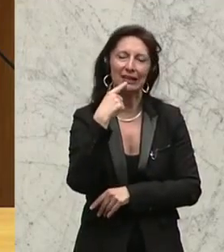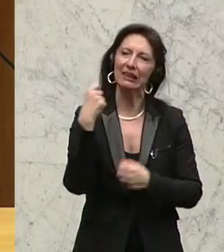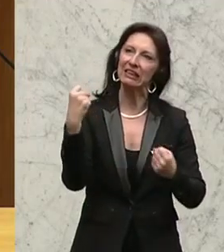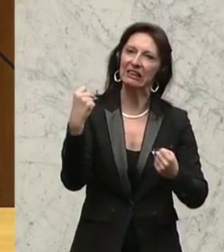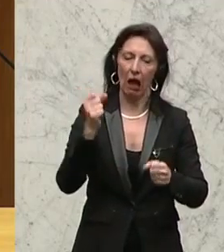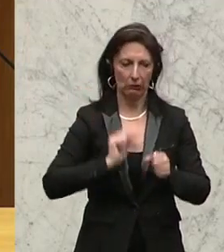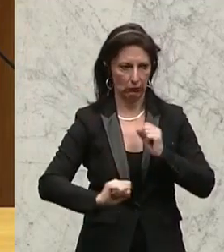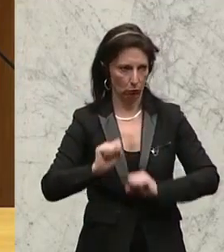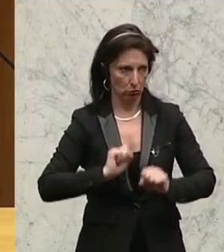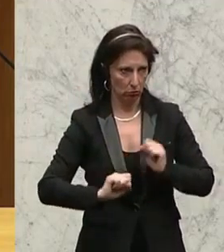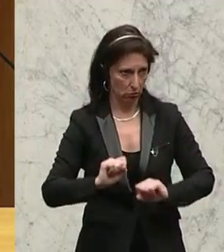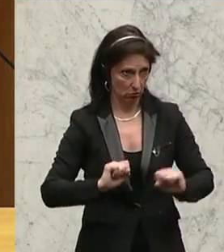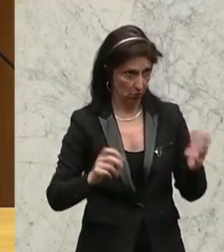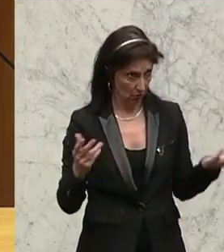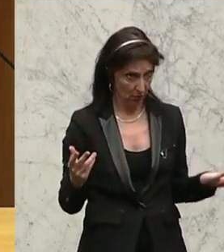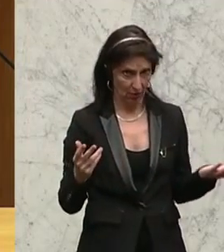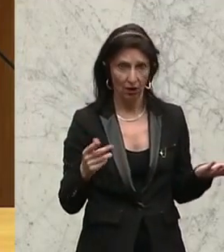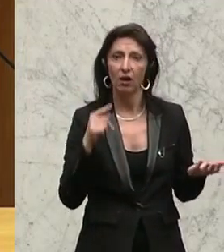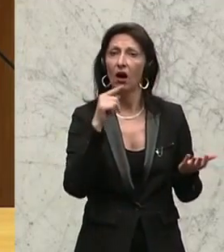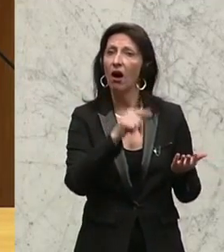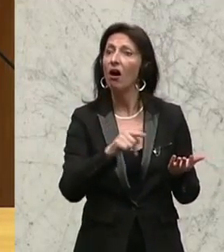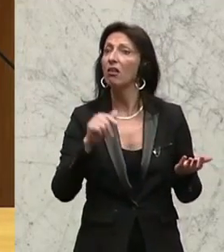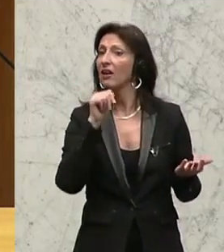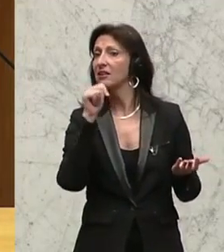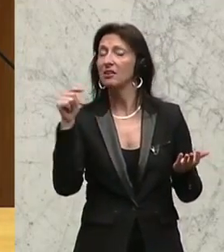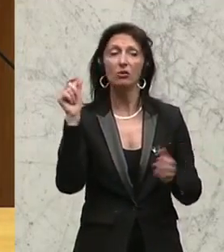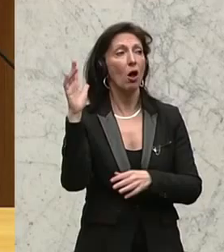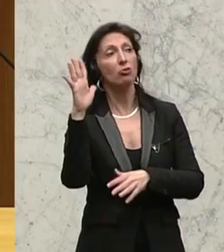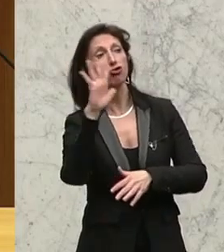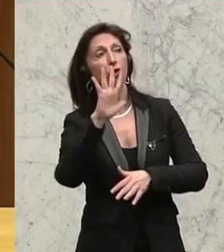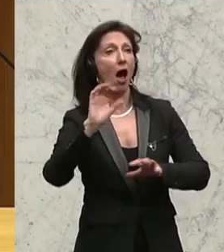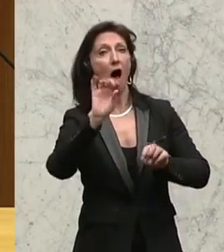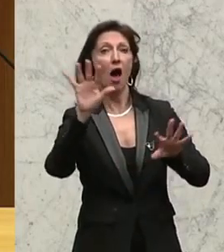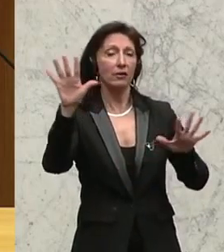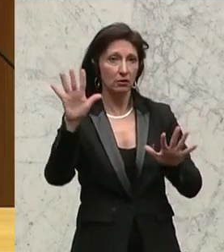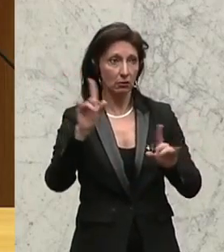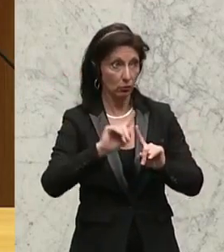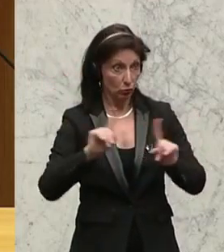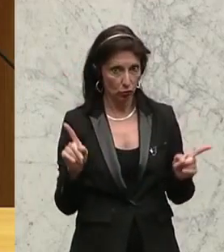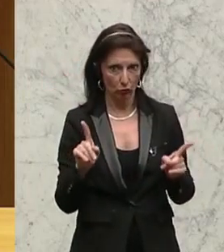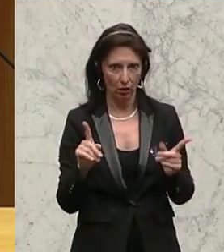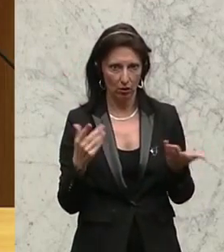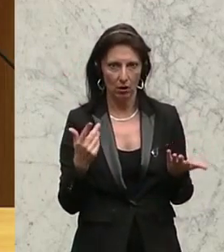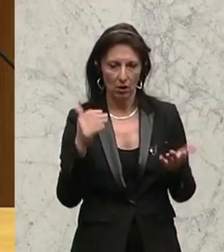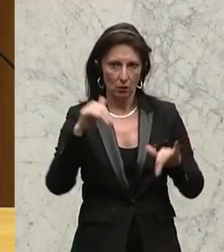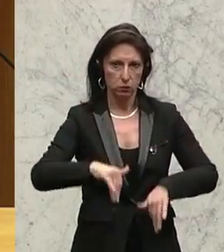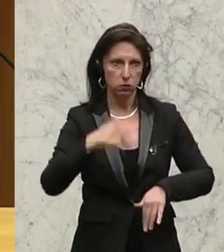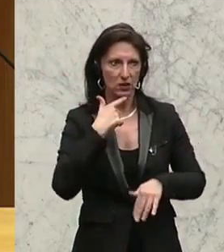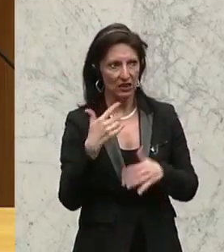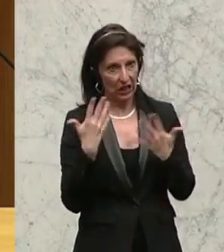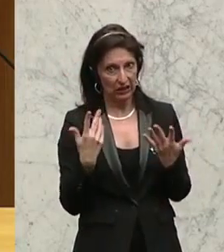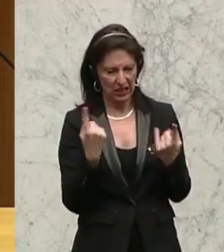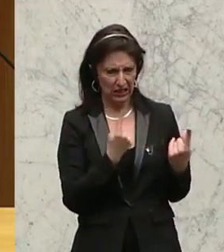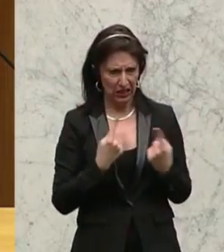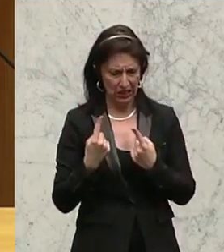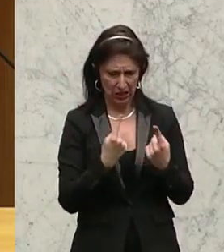ist kein Faktum, das ist ein Artefaktum, aber es ist eigentlich nicht mal ein Artefaktum, es ist ein Antifaktum. Es ist